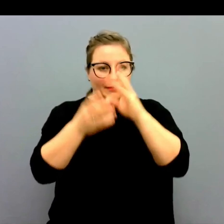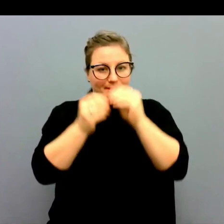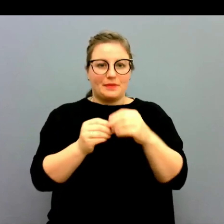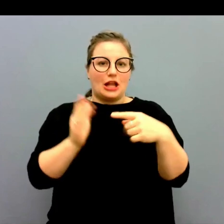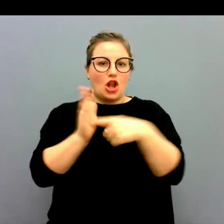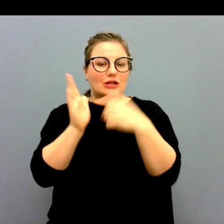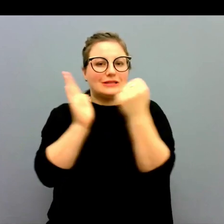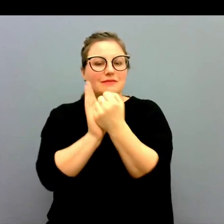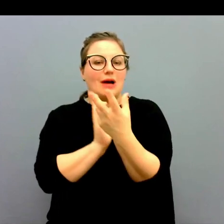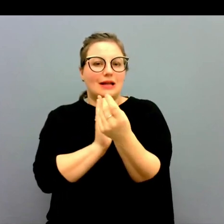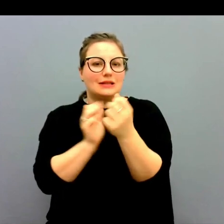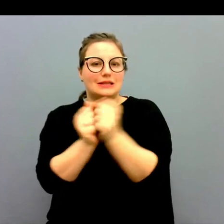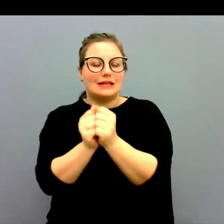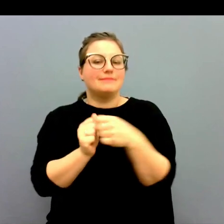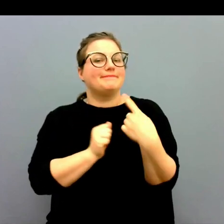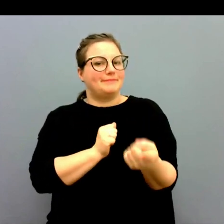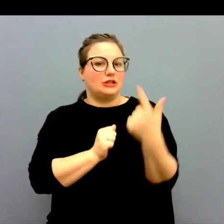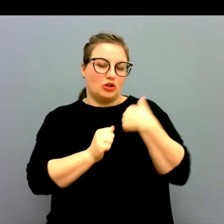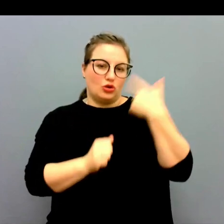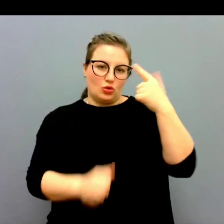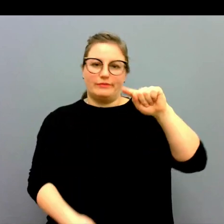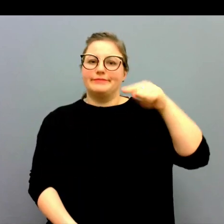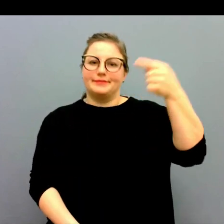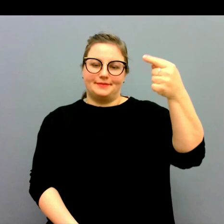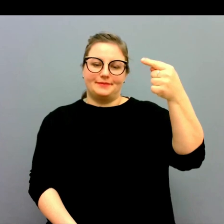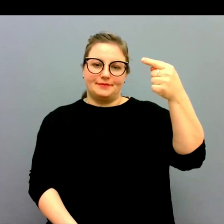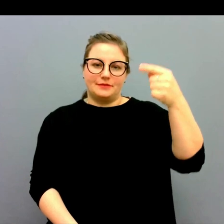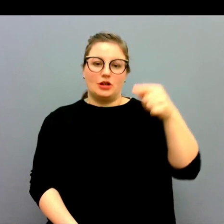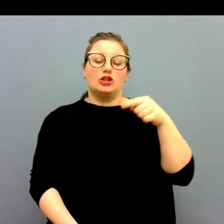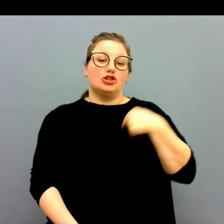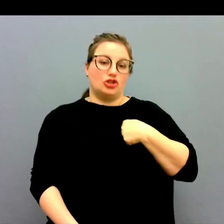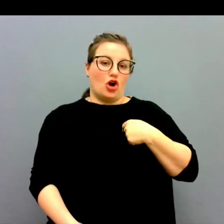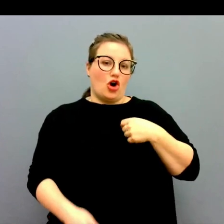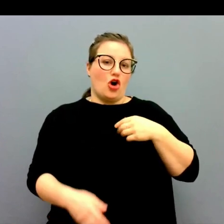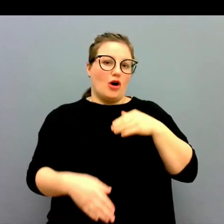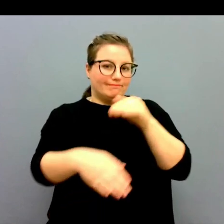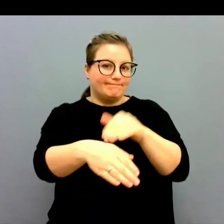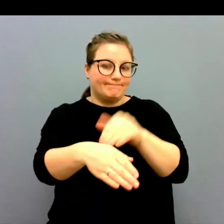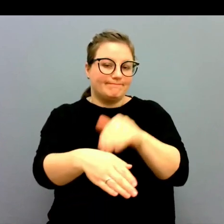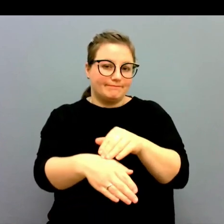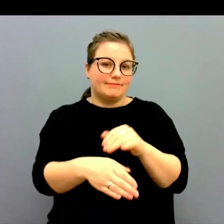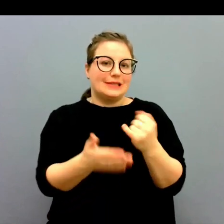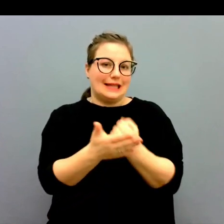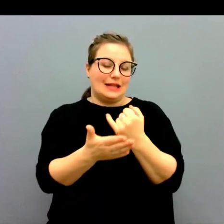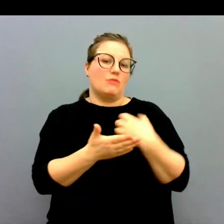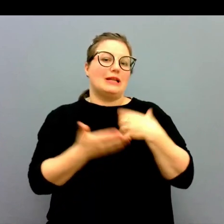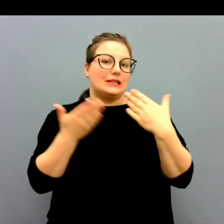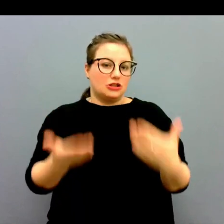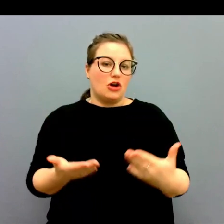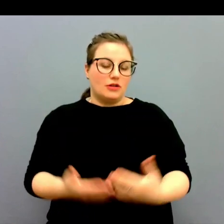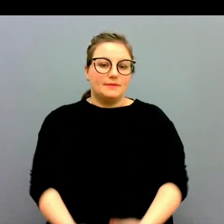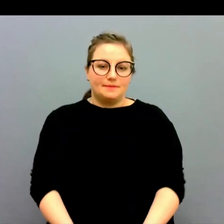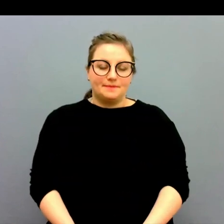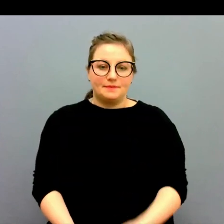sätt. Så att det tror jag är det viktigaste och det är det jag kommer att driva på för i alla fall i riksdagen.